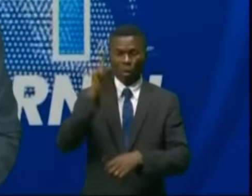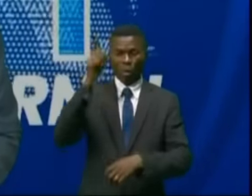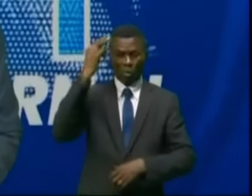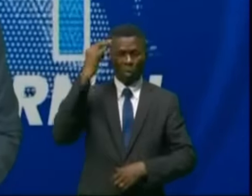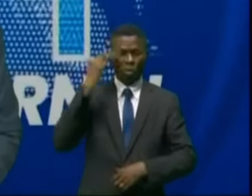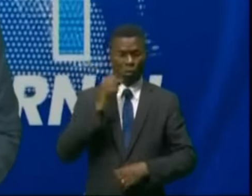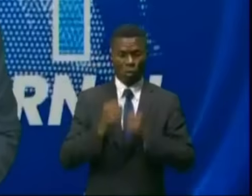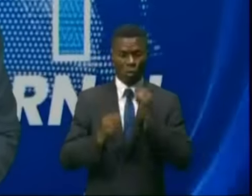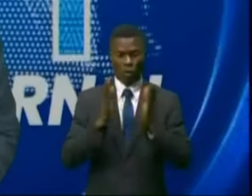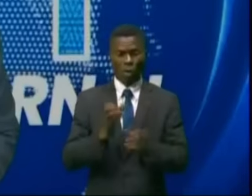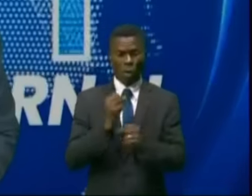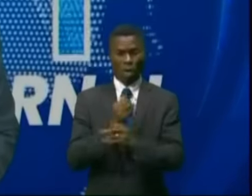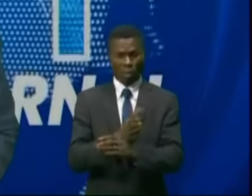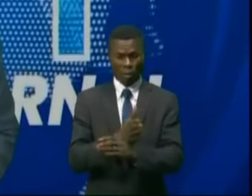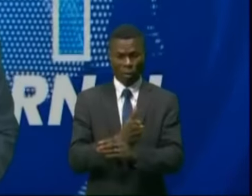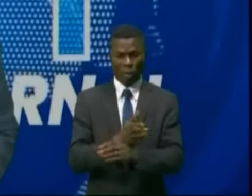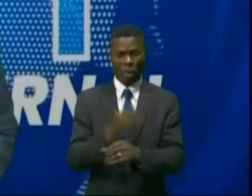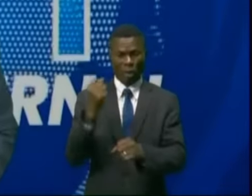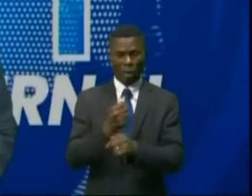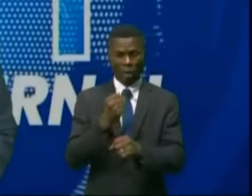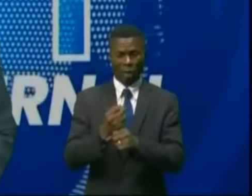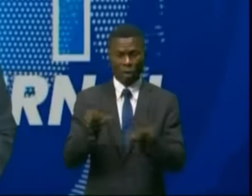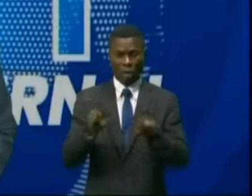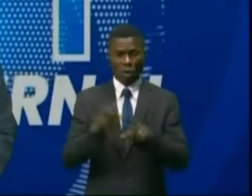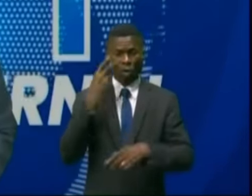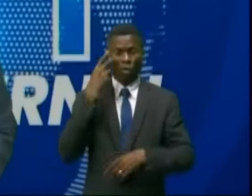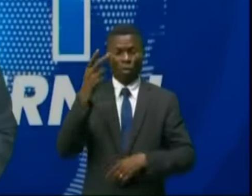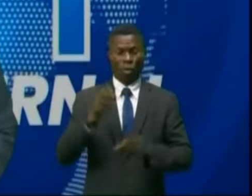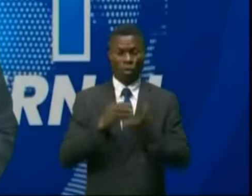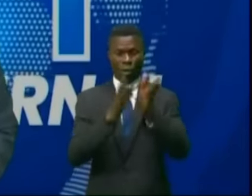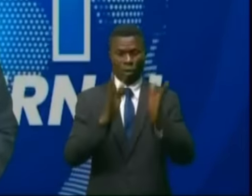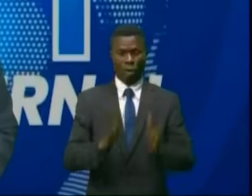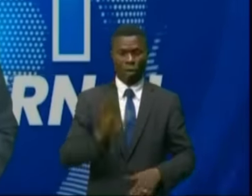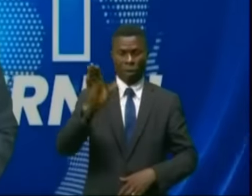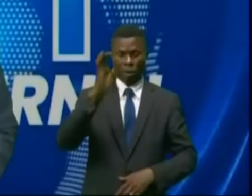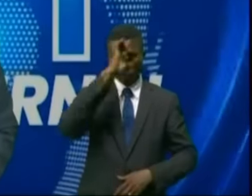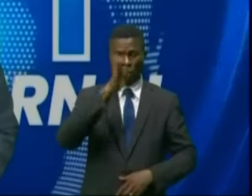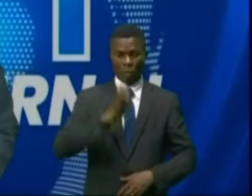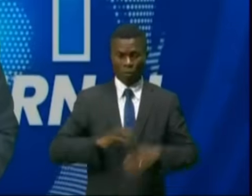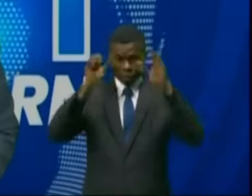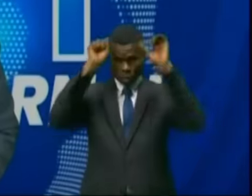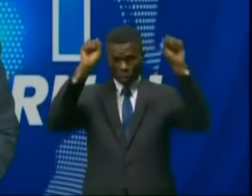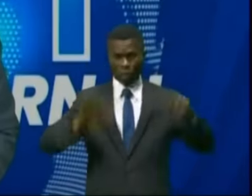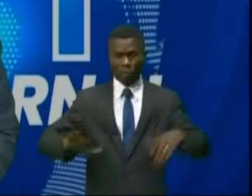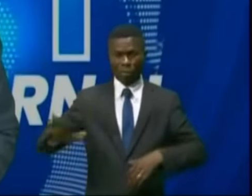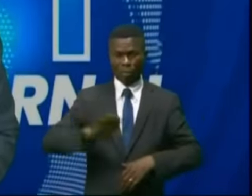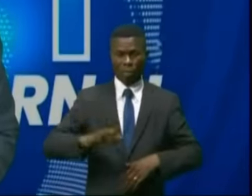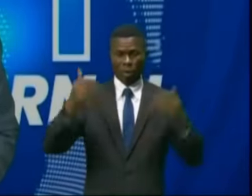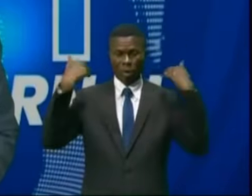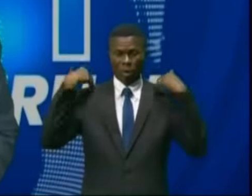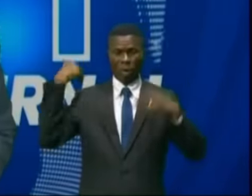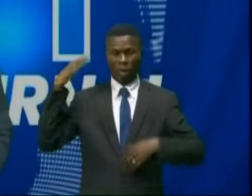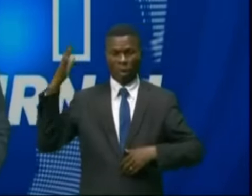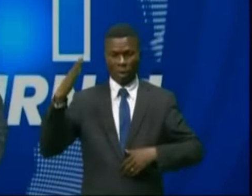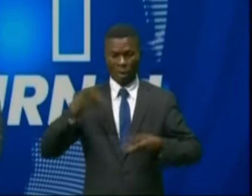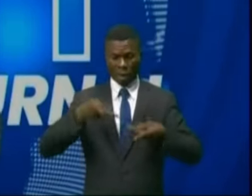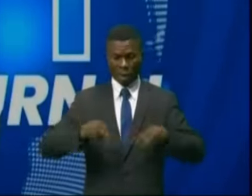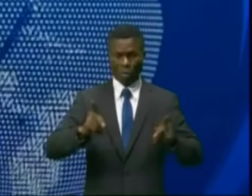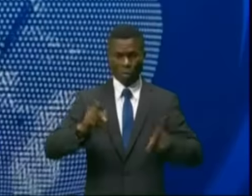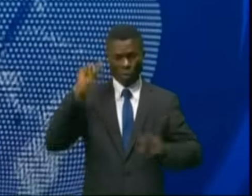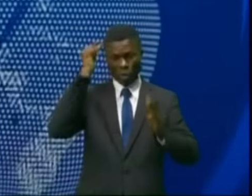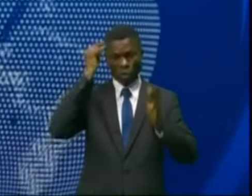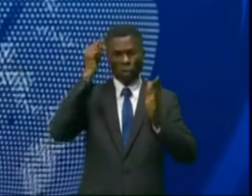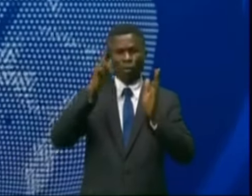constance, disponibilité à œuvrer selon la vision et le leadership de son excellence, Monsieur le Président de la République, chef de l'État et sous l'impulsion du